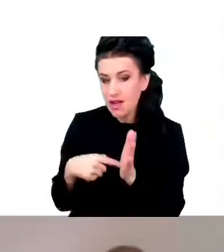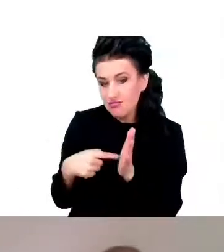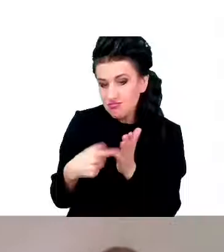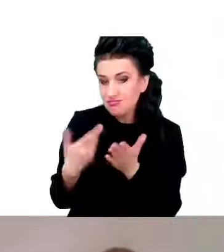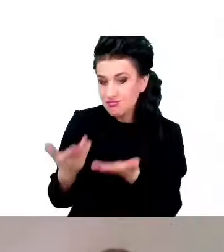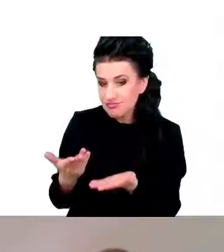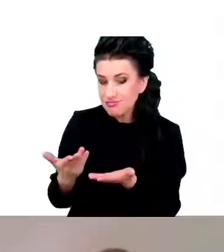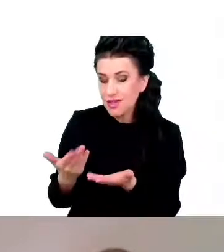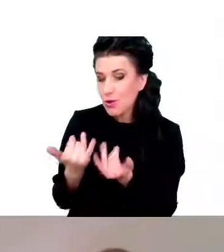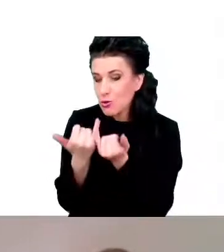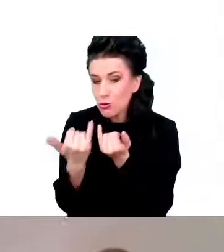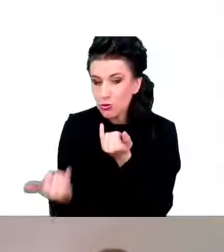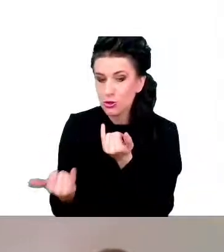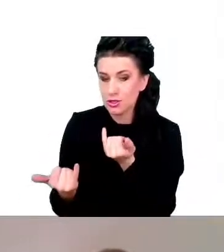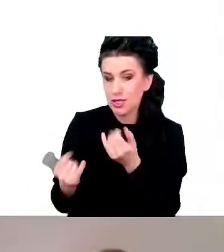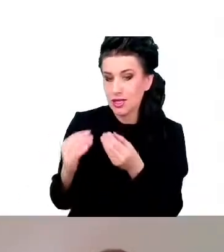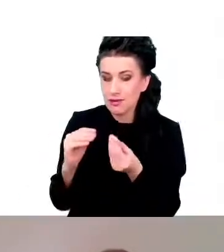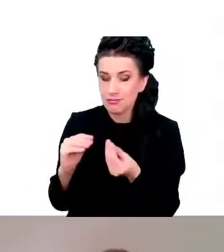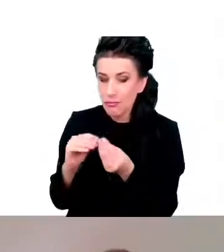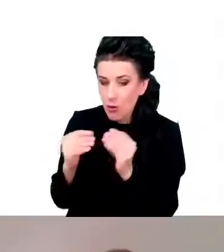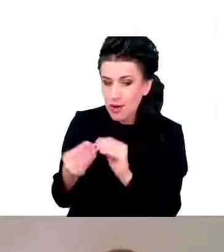tam klinicznych manifestacji.